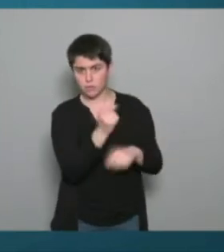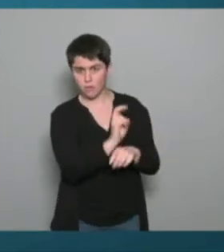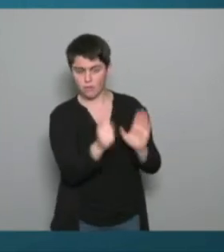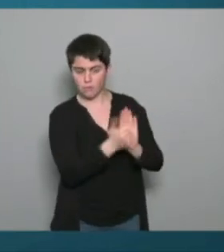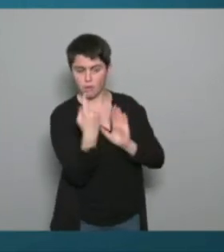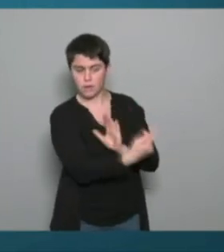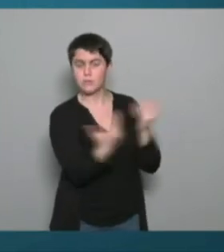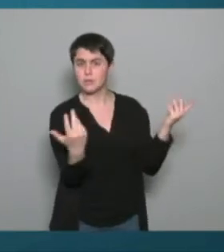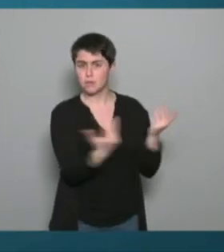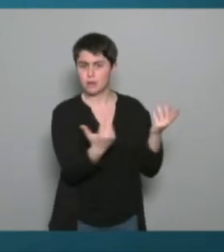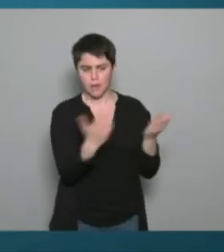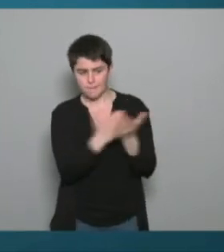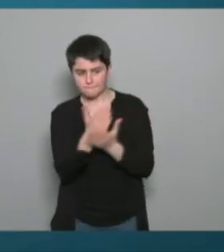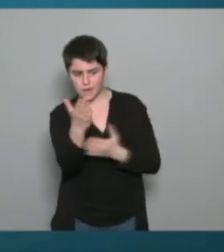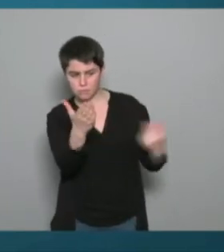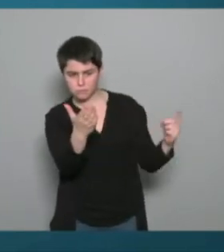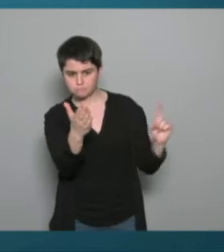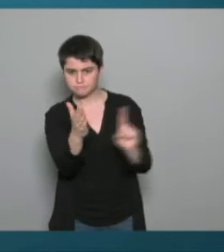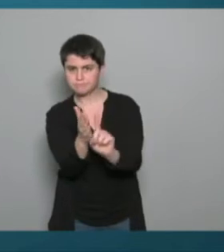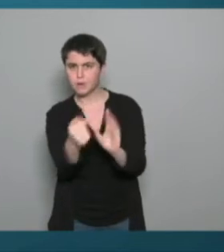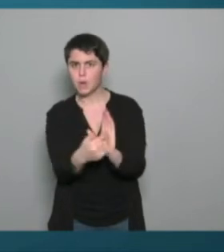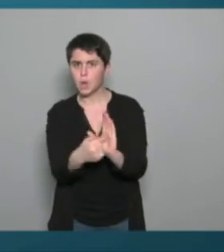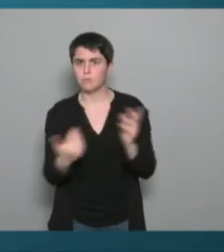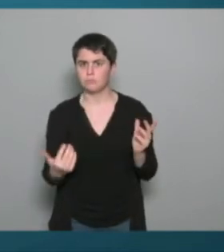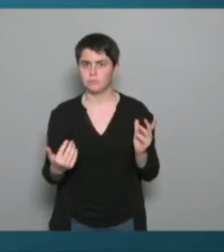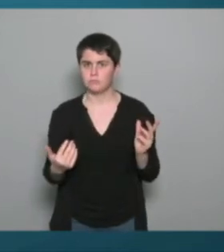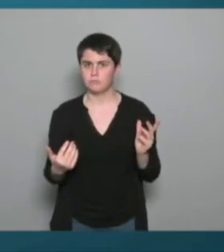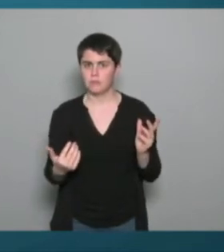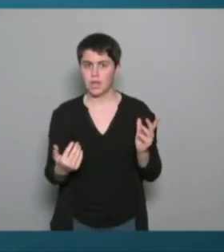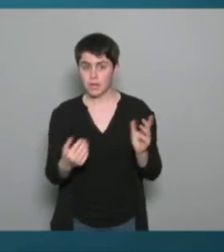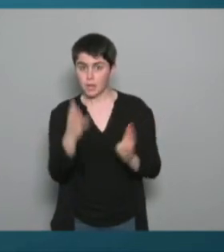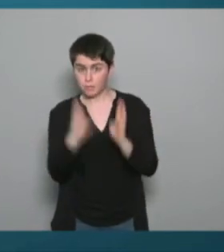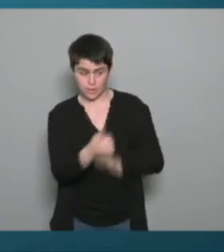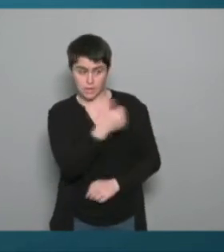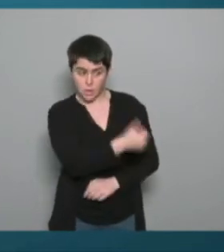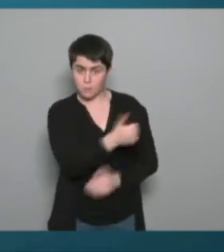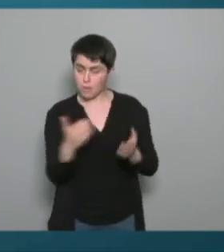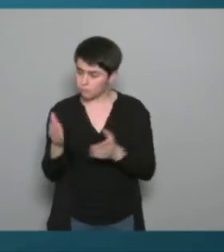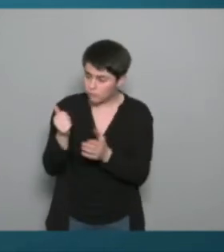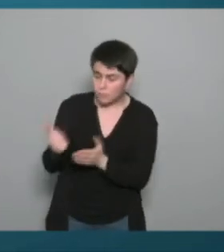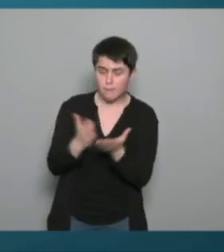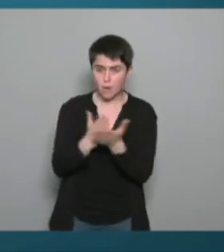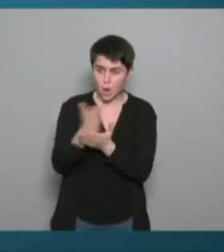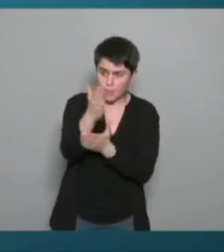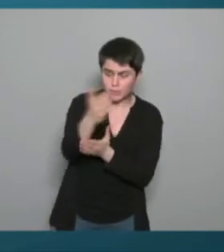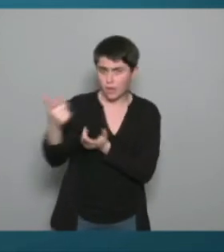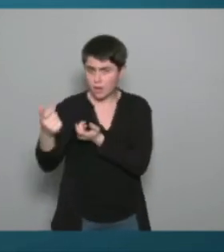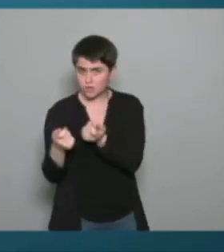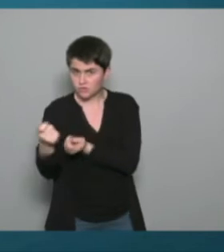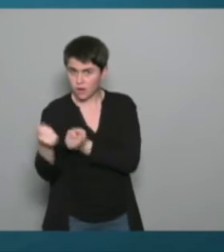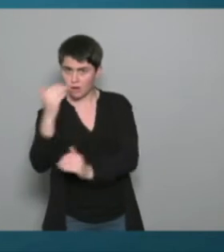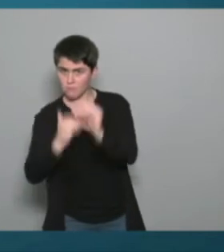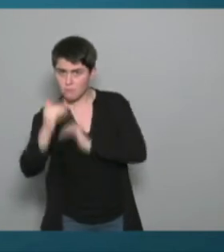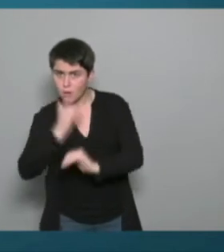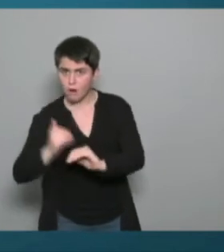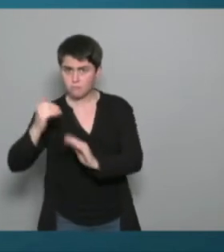coordination de ce parcours est-ce que effectivement ces enseignants peuvent à un moment donné coordonner compte